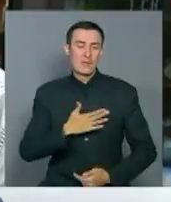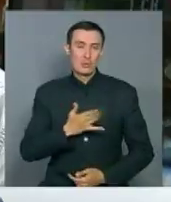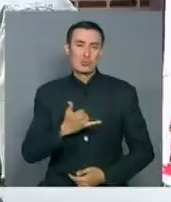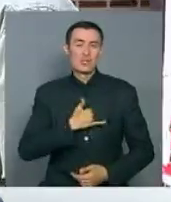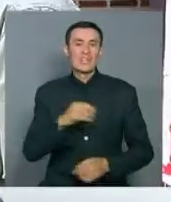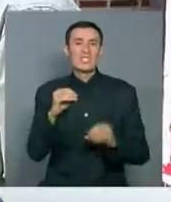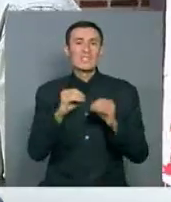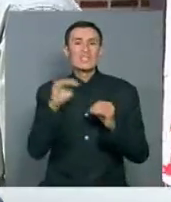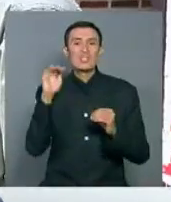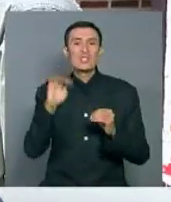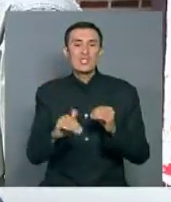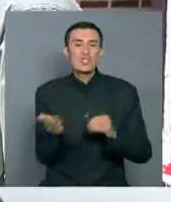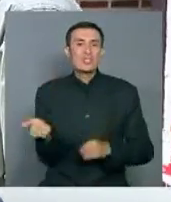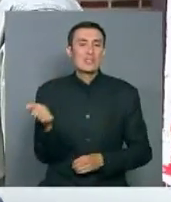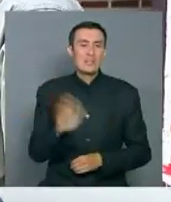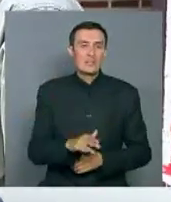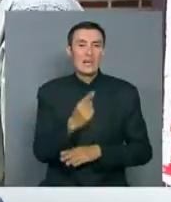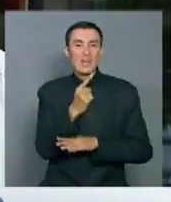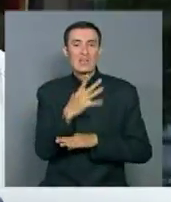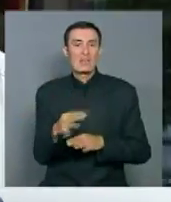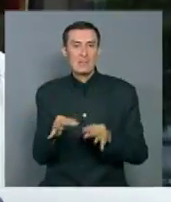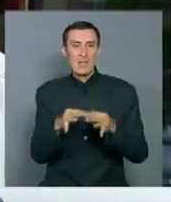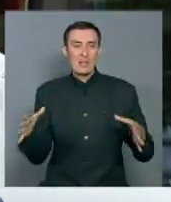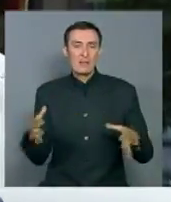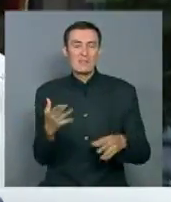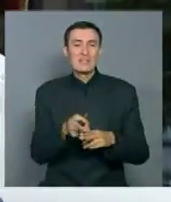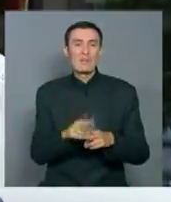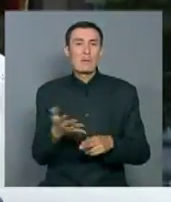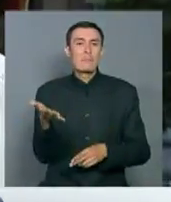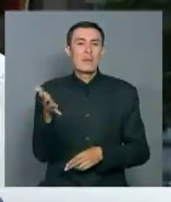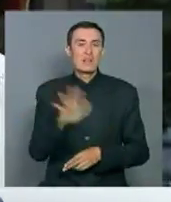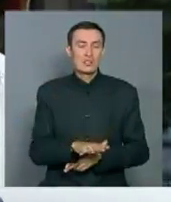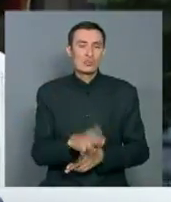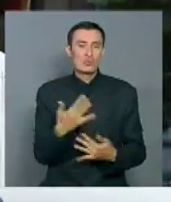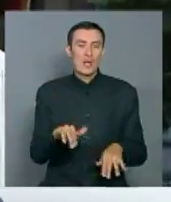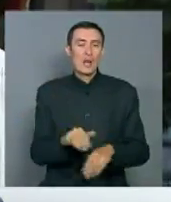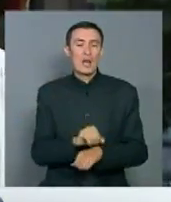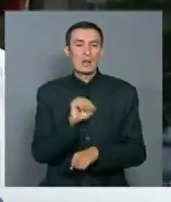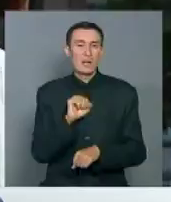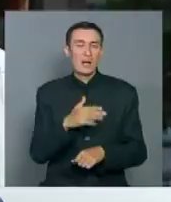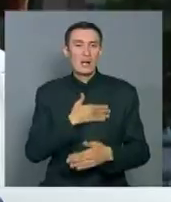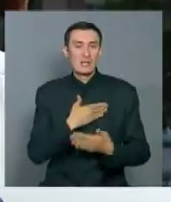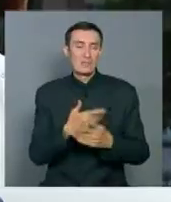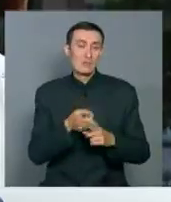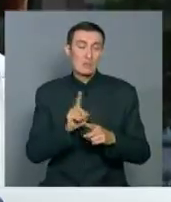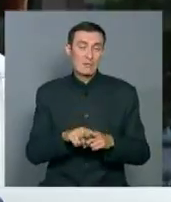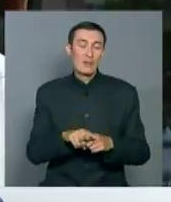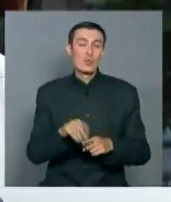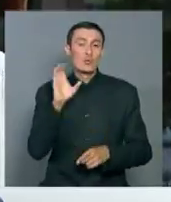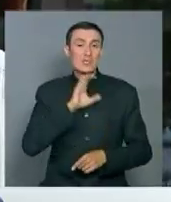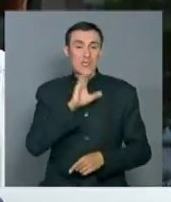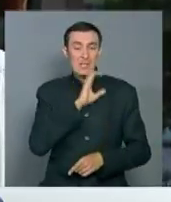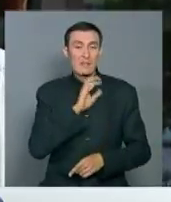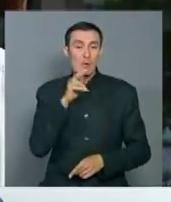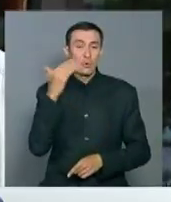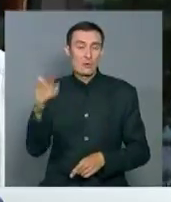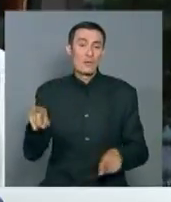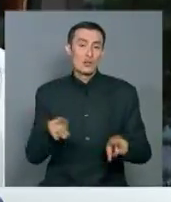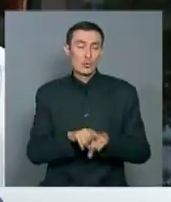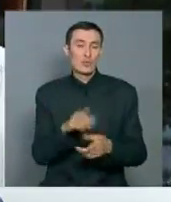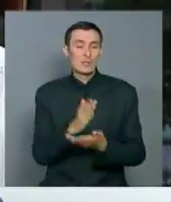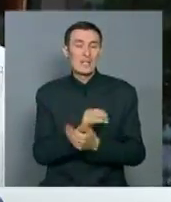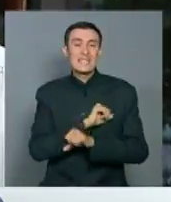У нас 10 тысяч единиц ядерного оружия, из них 5 тысяч активированы. И уверен, держим такое оружие у северокорейских берегов.